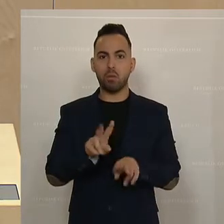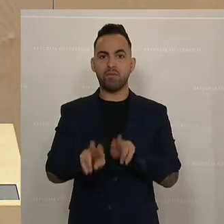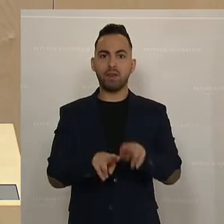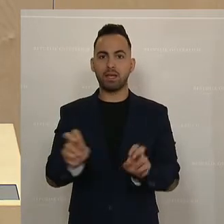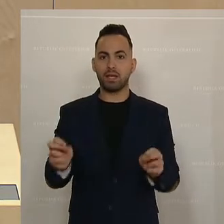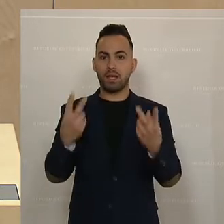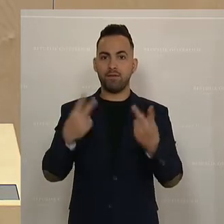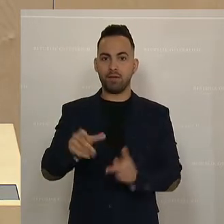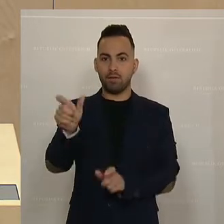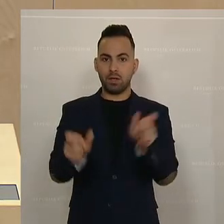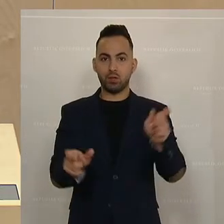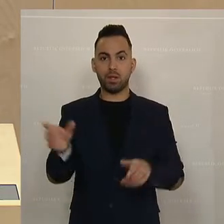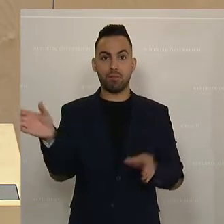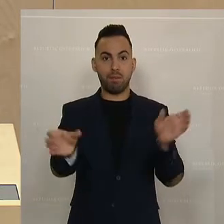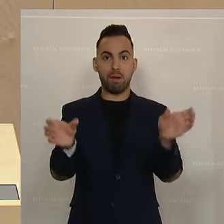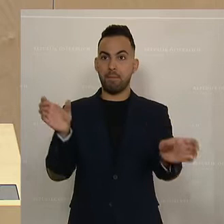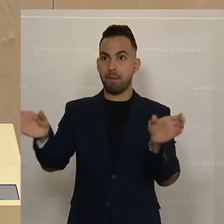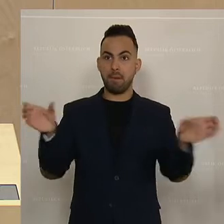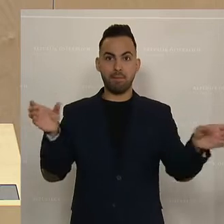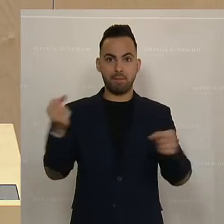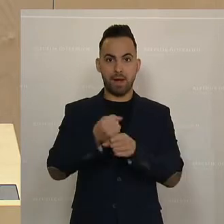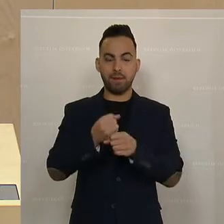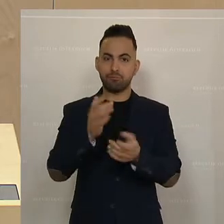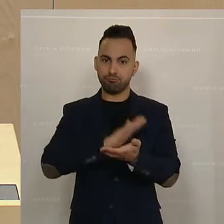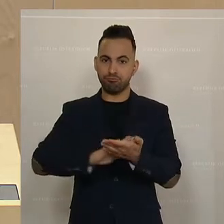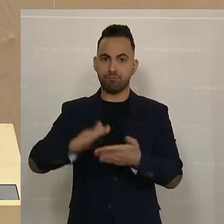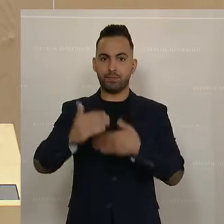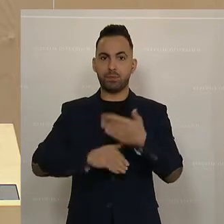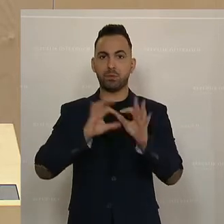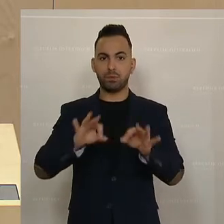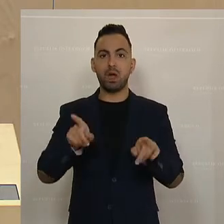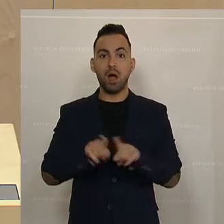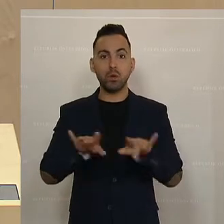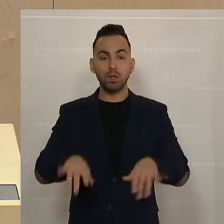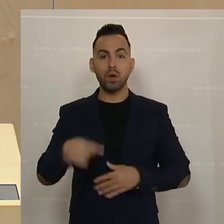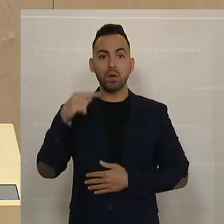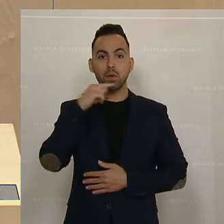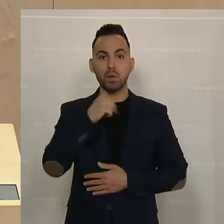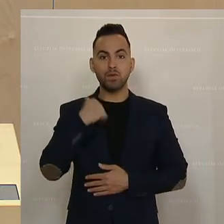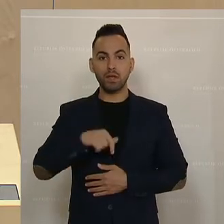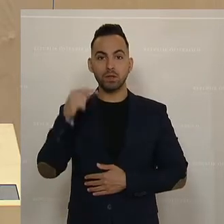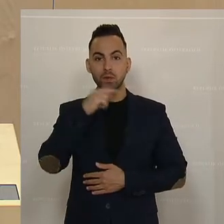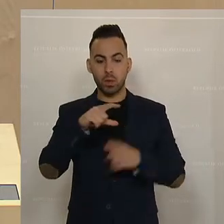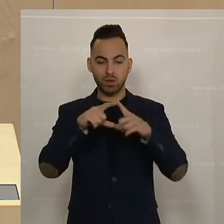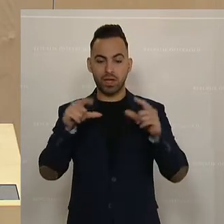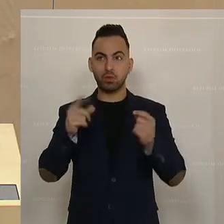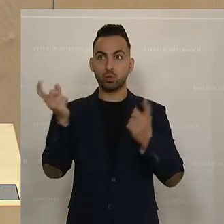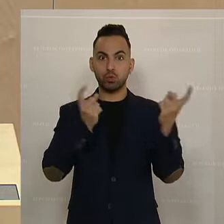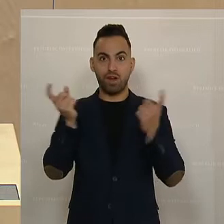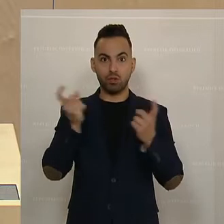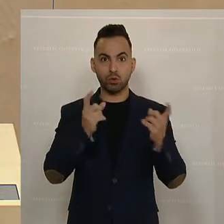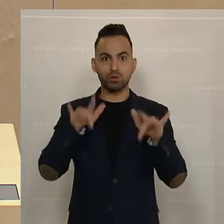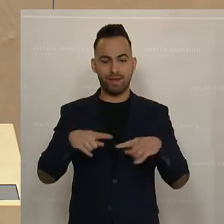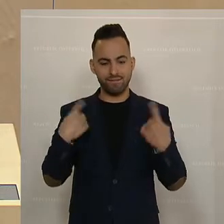Einrichtungen bestmöglich eingesetzt werden. Und auch bei der Zuwanderung mit der Rot-Weiß-Rot-Card setzen wir Maßnahmen, dass wir